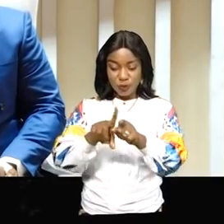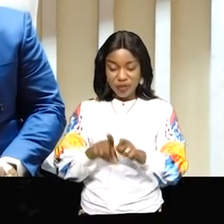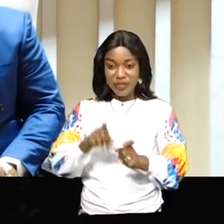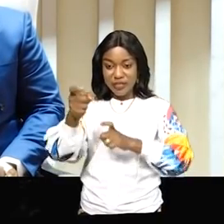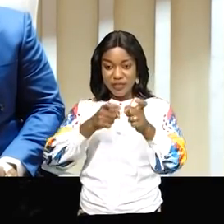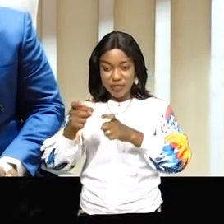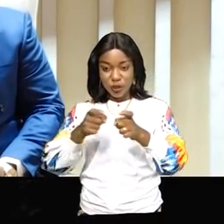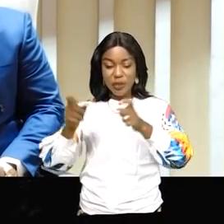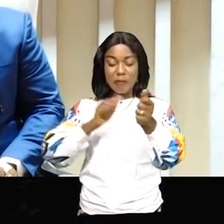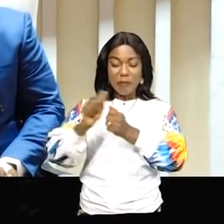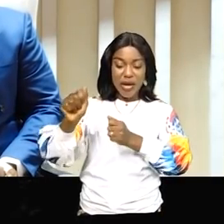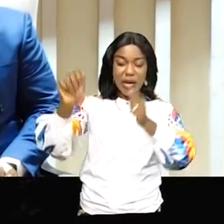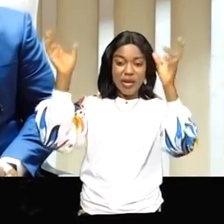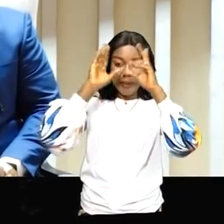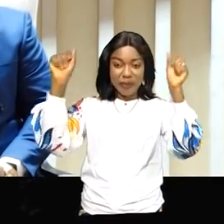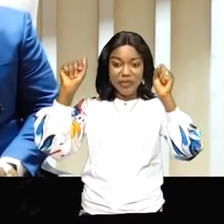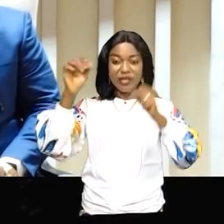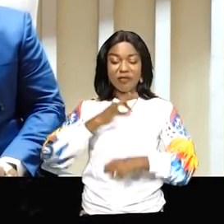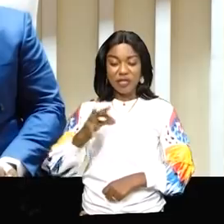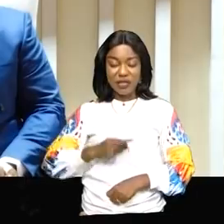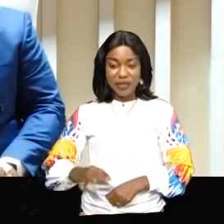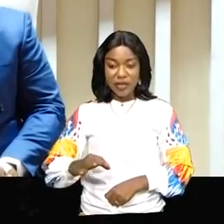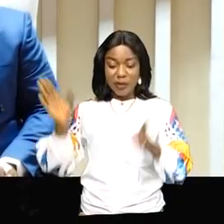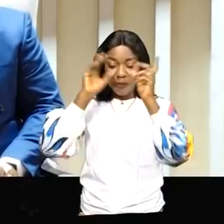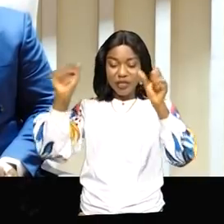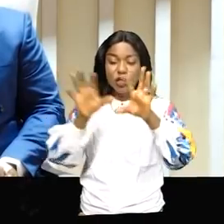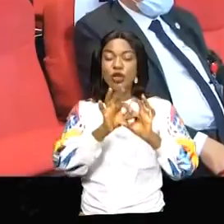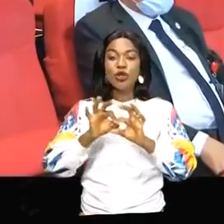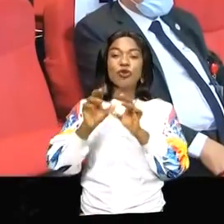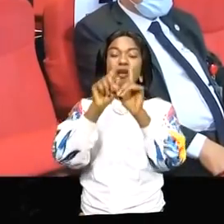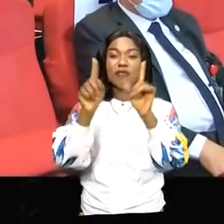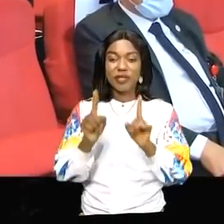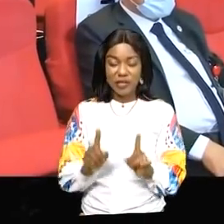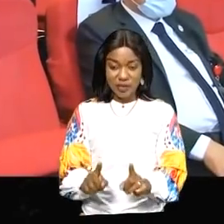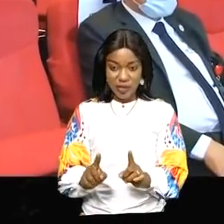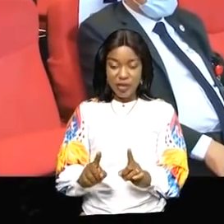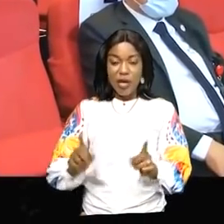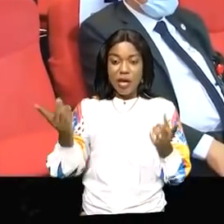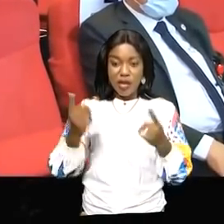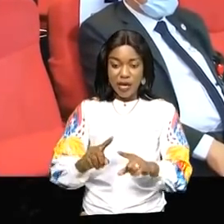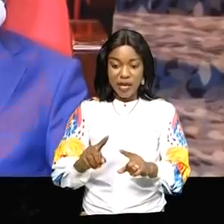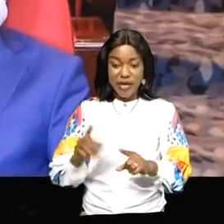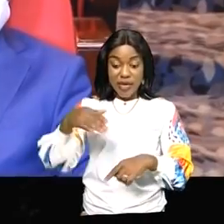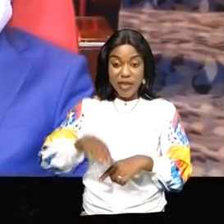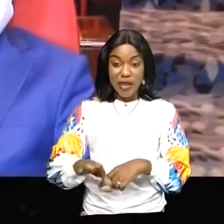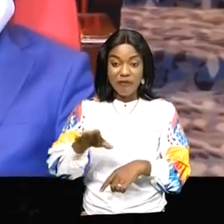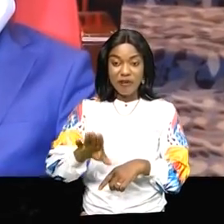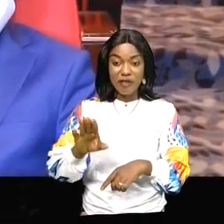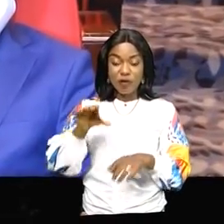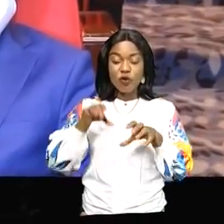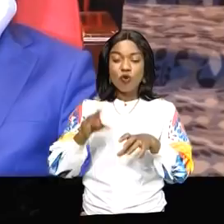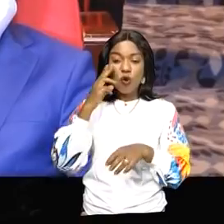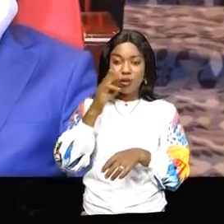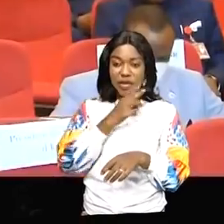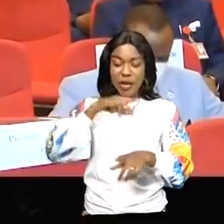président en exercice de l'Union africaine, Félix-Antoine Tshisekedi Tchilombo. A Kempinski, fleuve Congo, hôtel, le chef de l'Etat